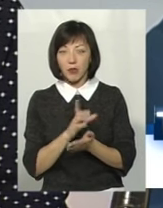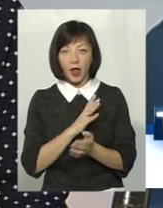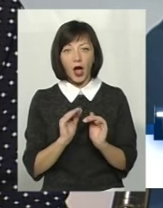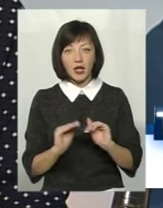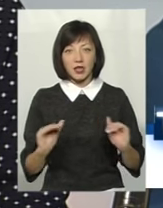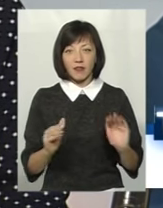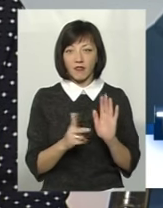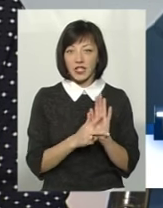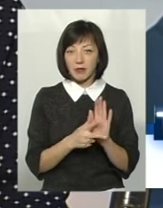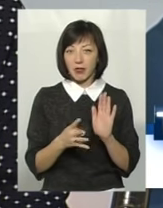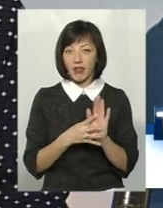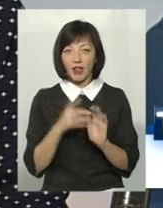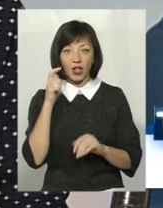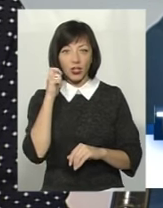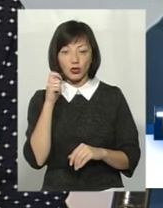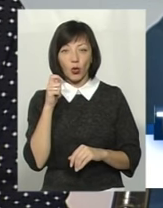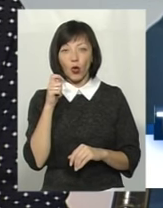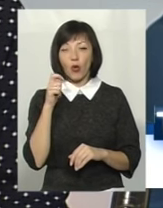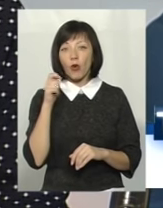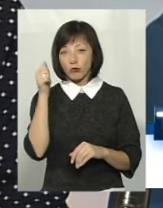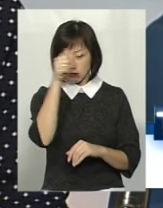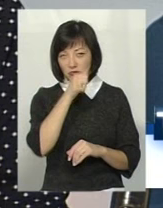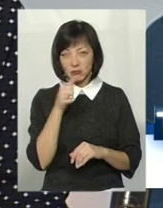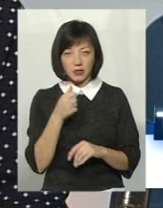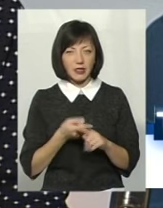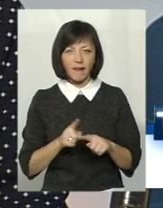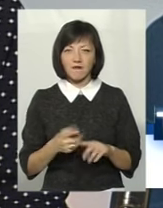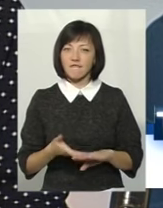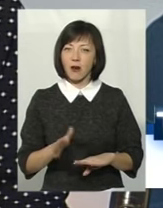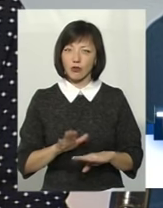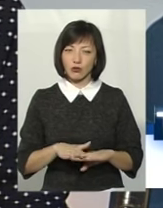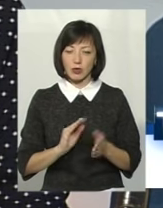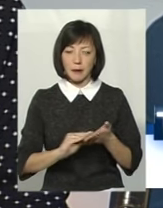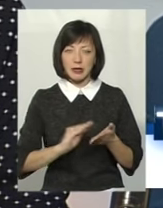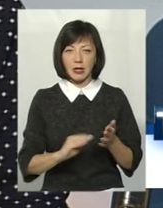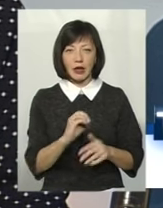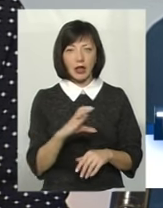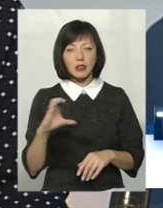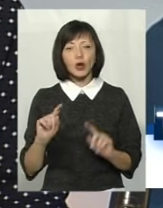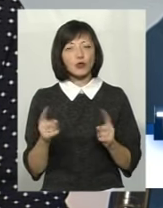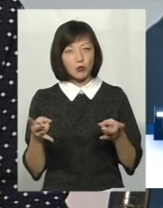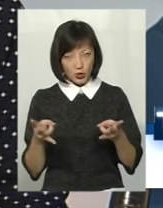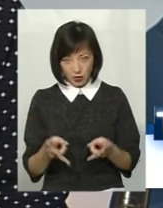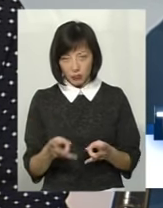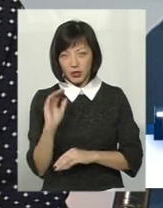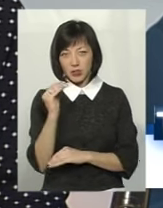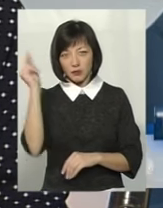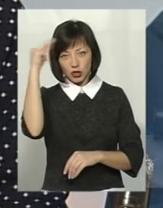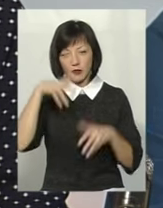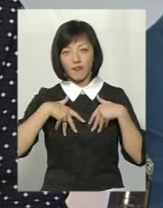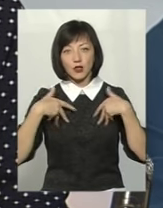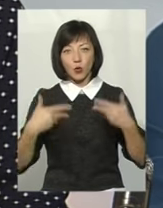діти восьми-дев'ятирічного віку, це дуже важко написати есе. Хоча це дуже потрібно, дитина вчиться